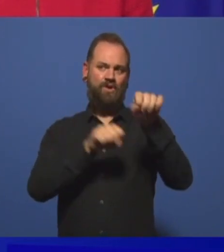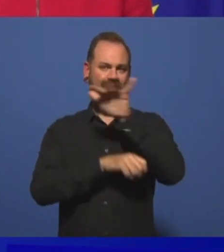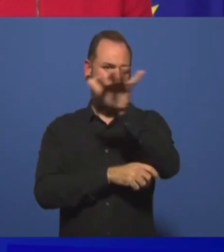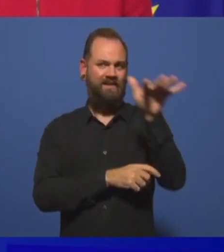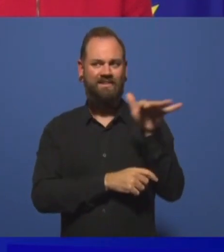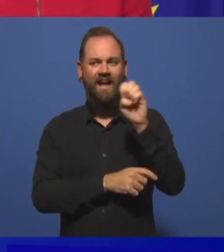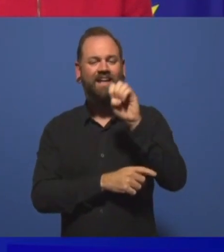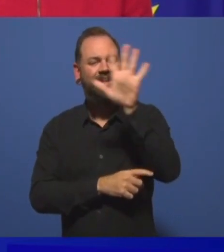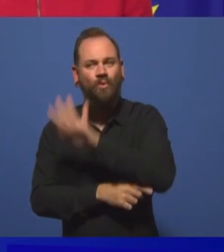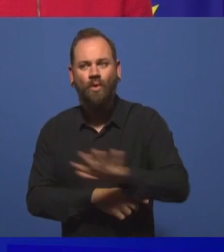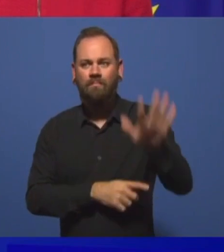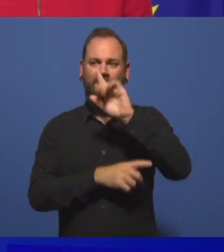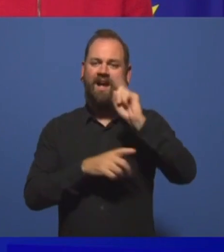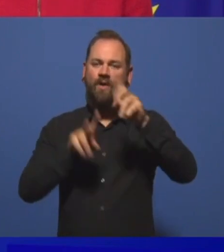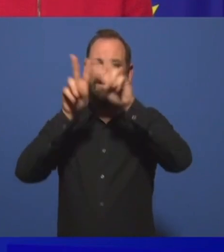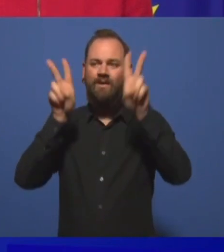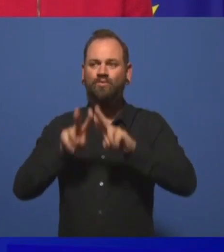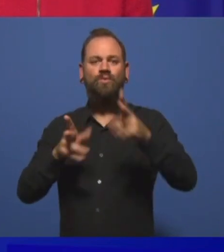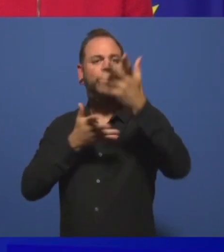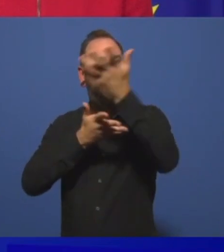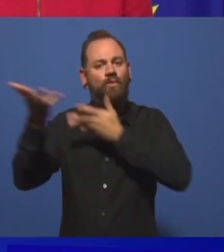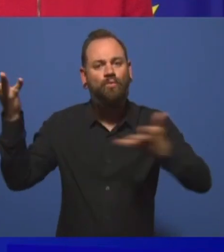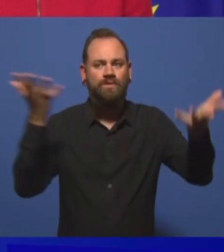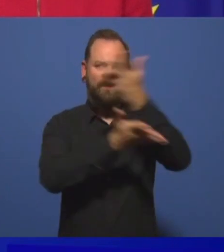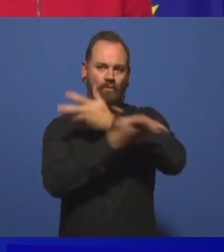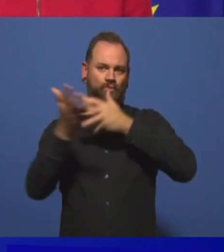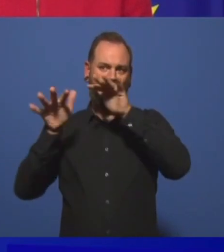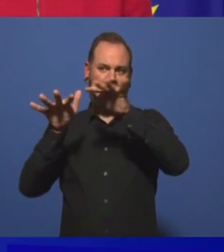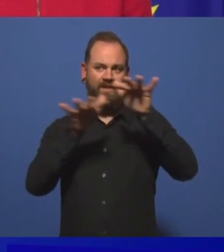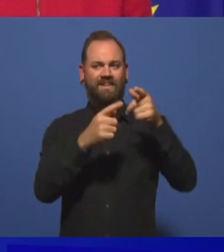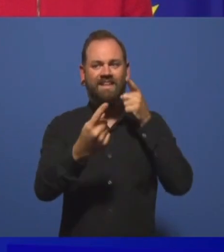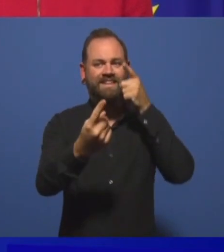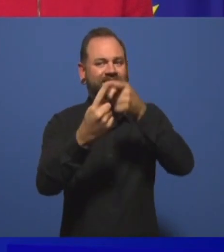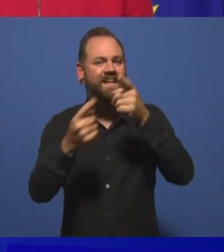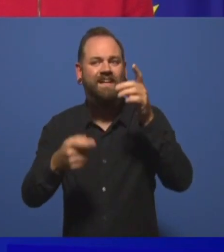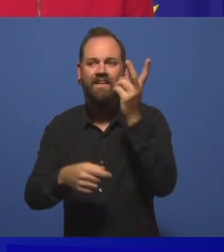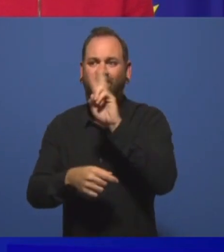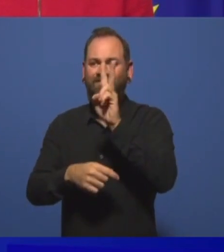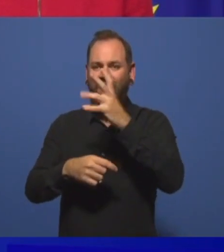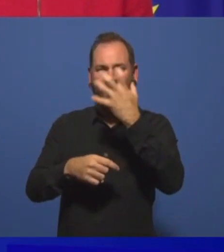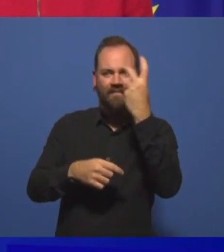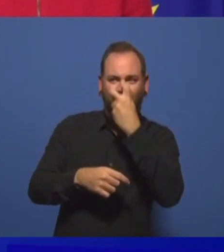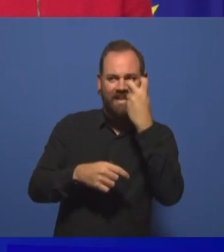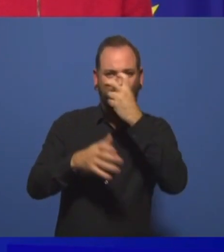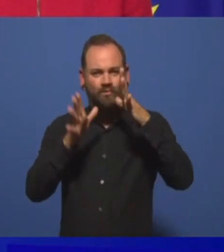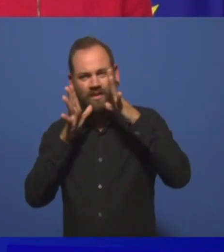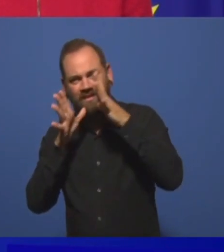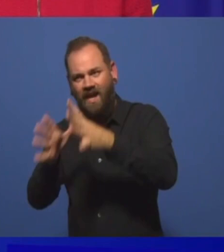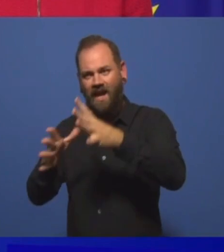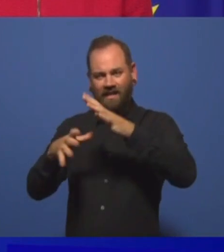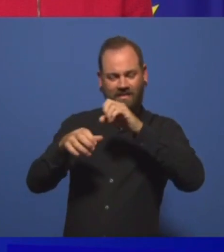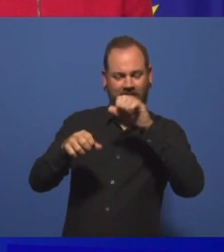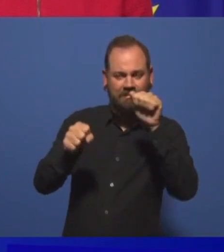diejenigen, die versuchen, Hassreden zu schüren, zu unterstützen und zu verbreiten, dass diese